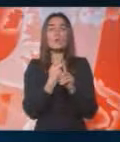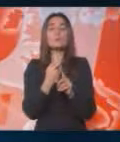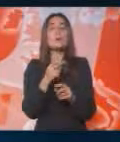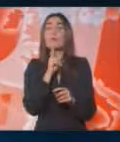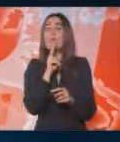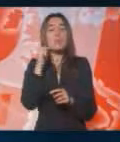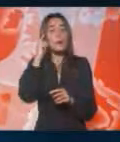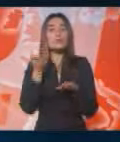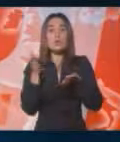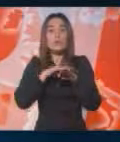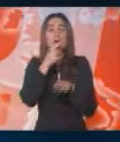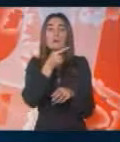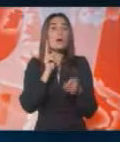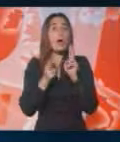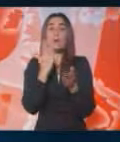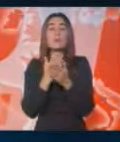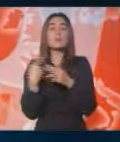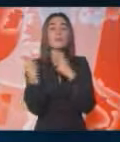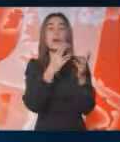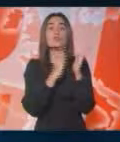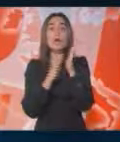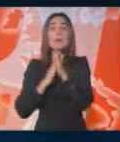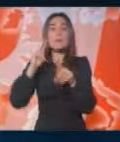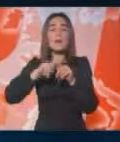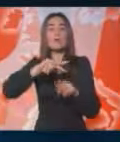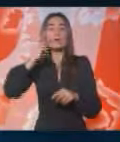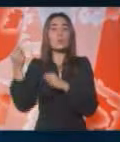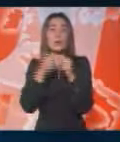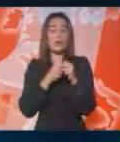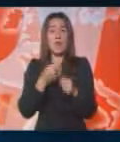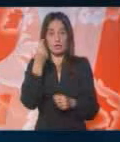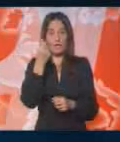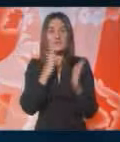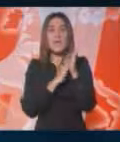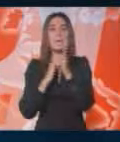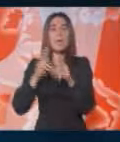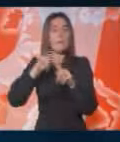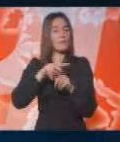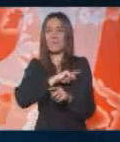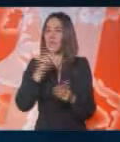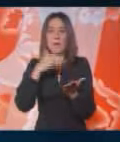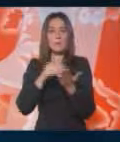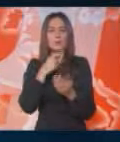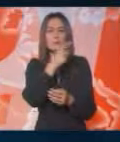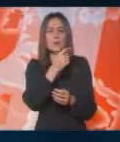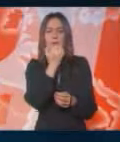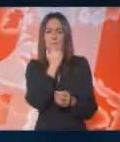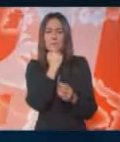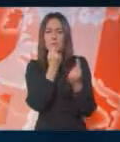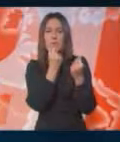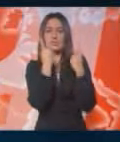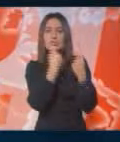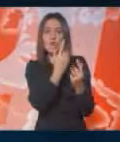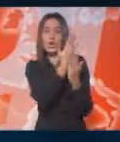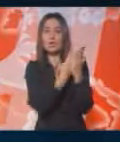nadoknadi taj novac i kako će vam biti vraćen MMF-u i drugim organizacijama? Prvo, novac MMF-a nije ni potrošen. To je fiktiva novac, znači koji stoji